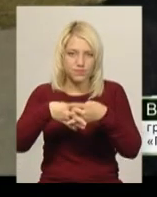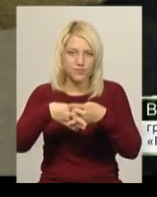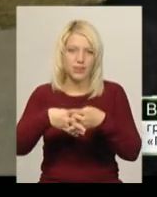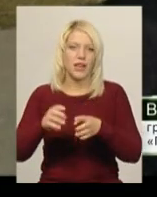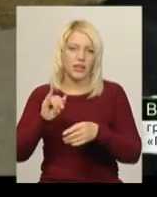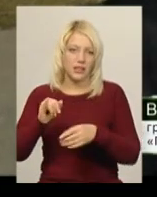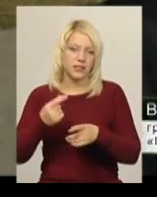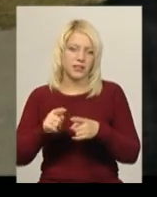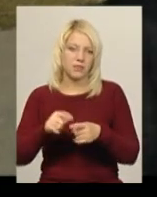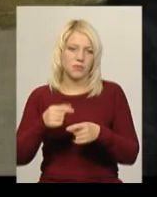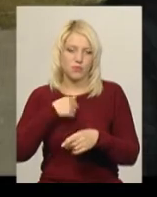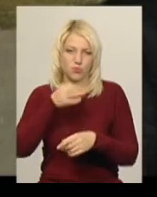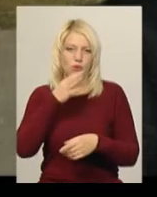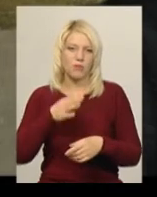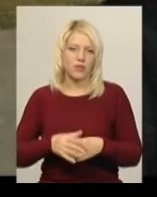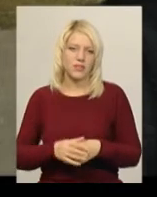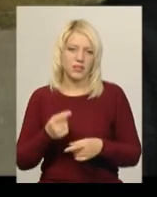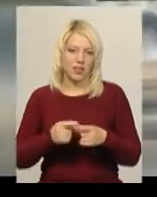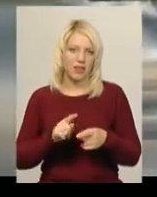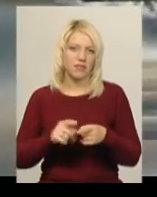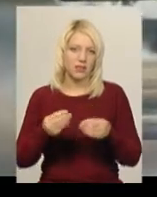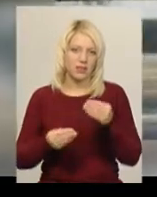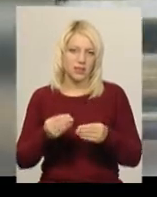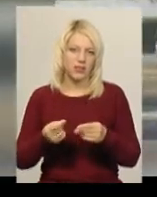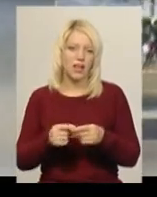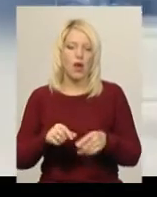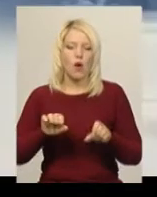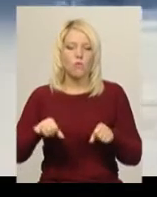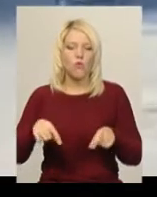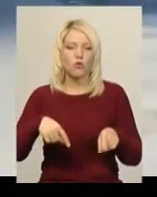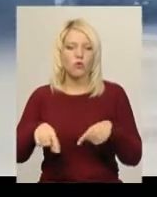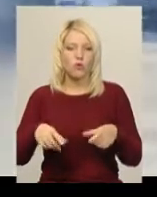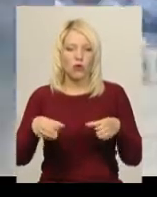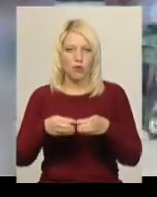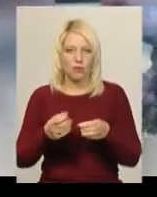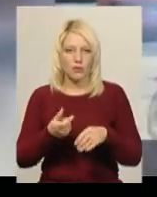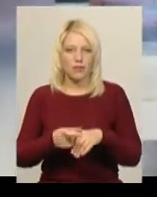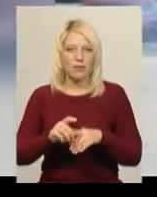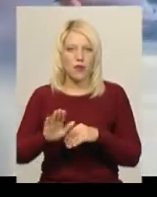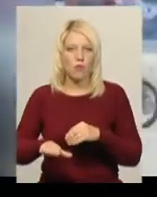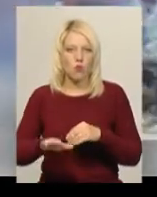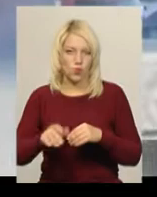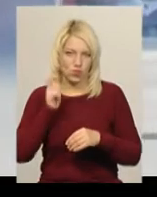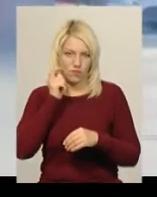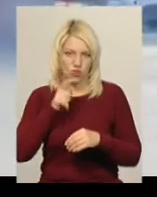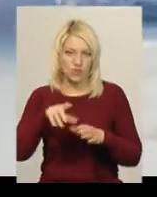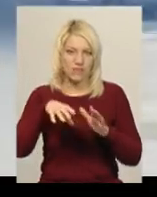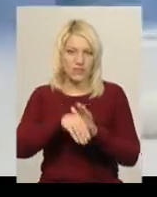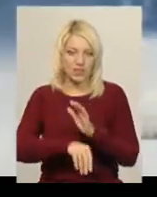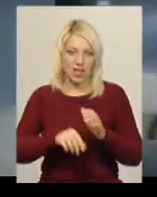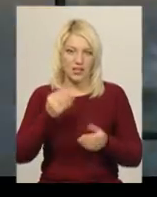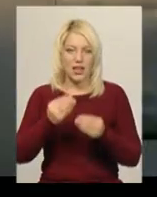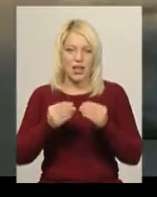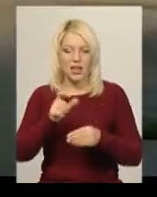спорт і мені подобається грати в футбол. Мотобольна команда «Поділля Мотор» наймолодша в Україні. У її складі – гравці з Кам'янця